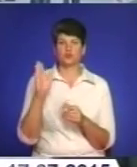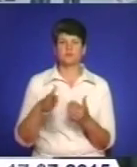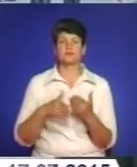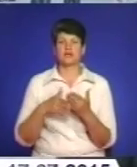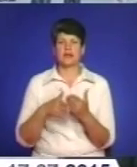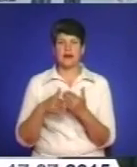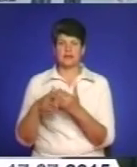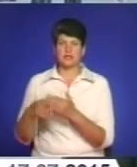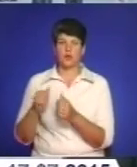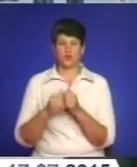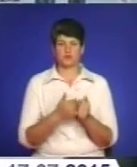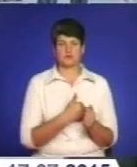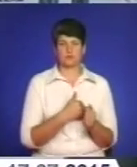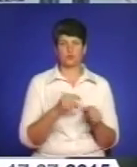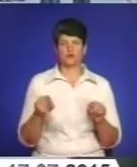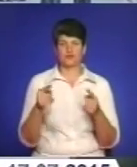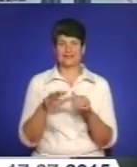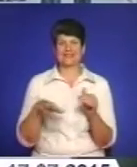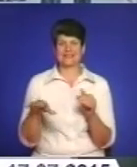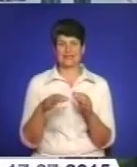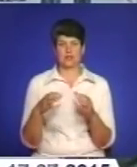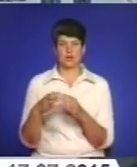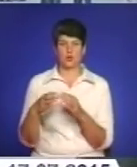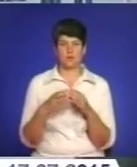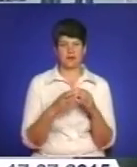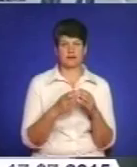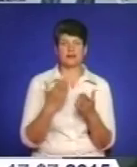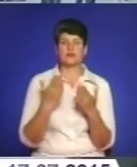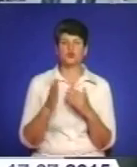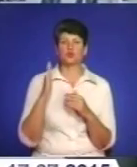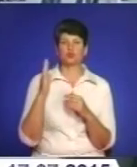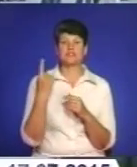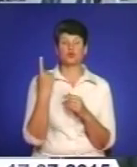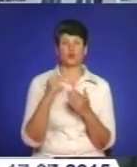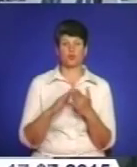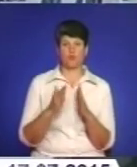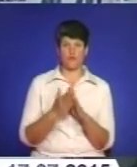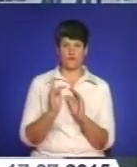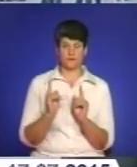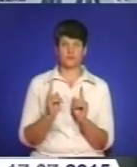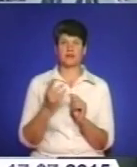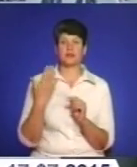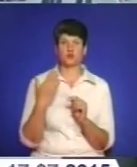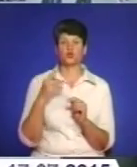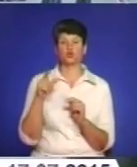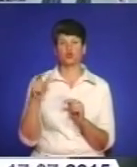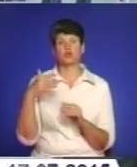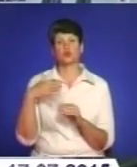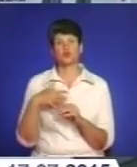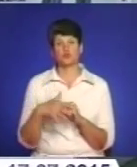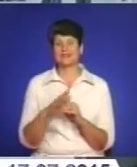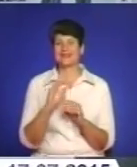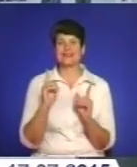кожній ініціативі по створенню територіальної громади. Якщо люди, за однією умовою, громада усвідомлює не тільки